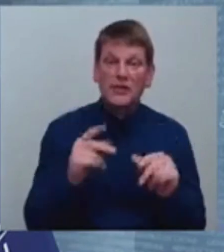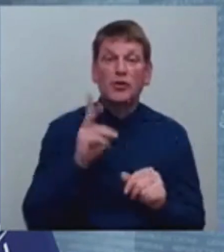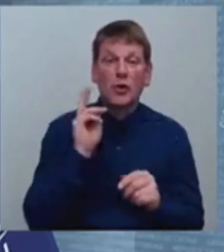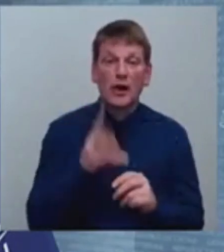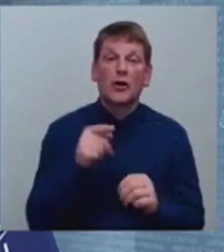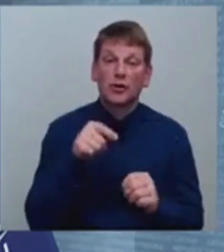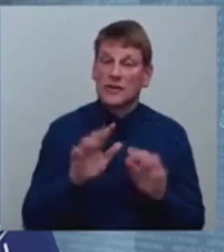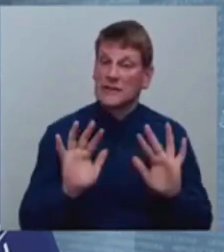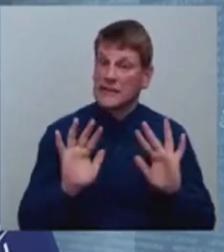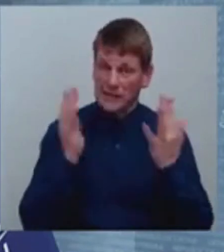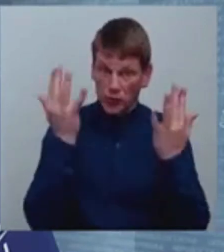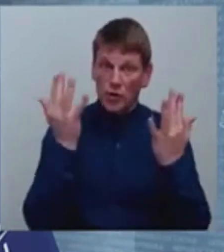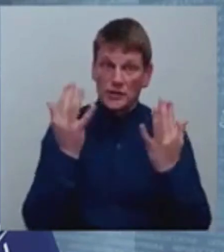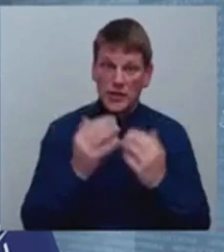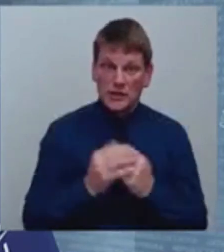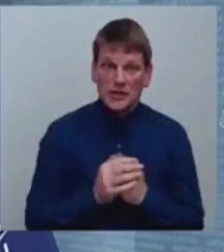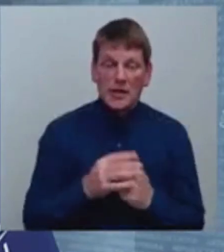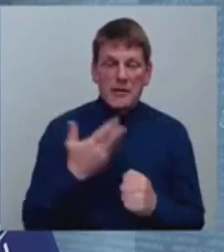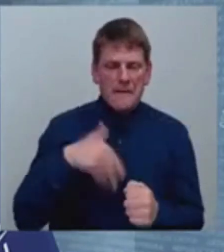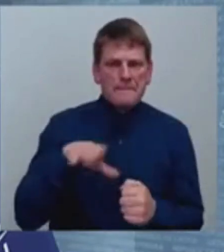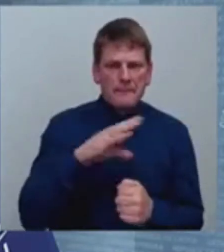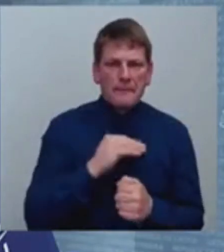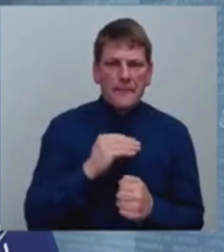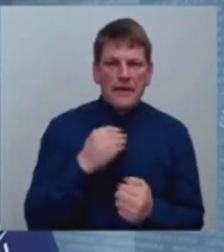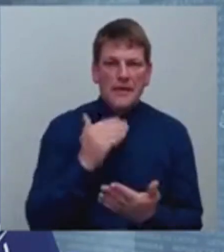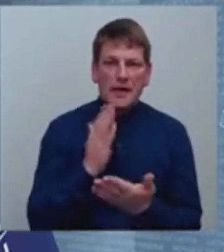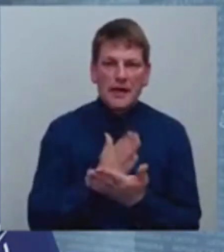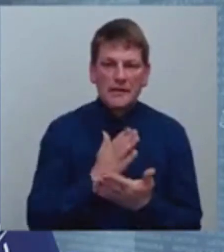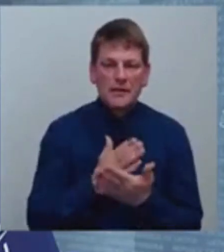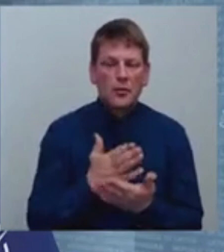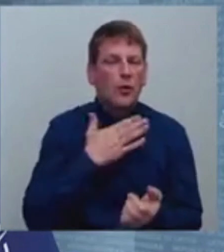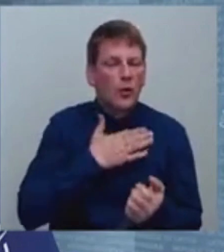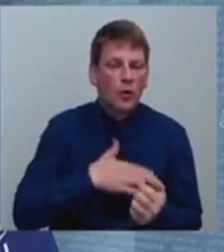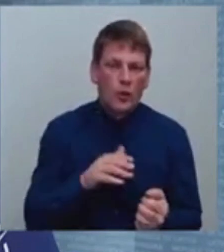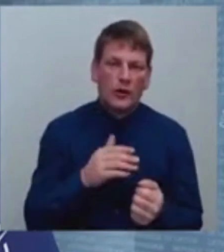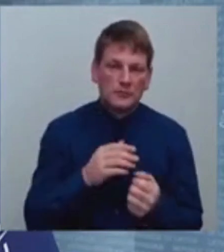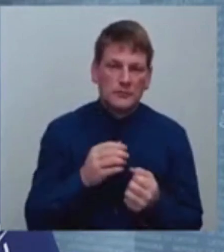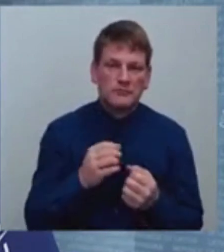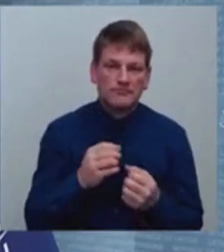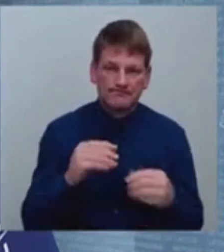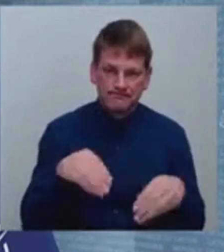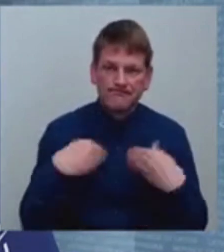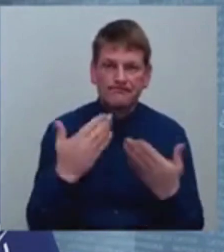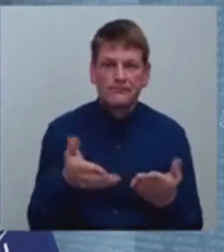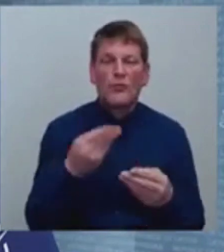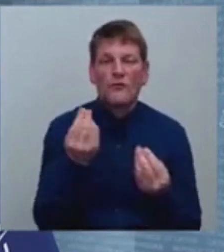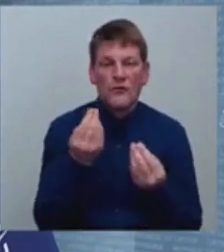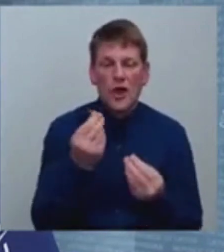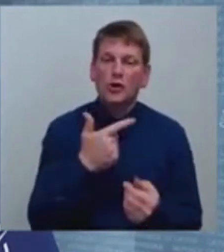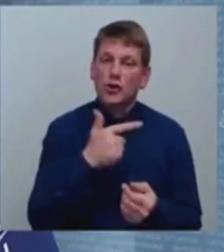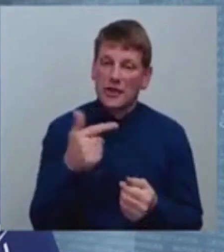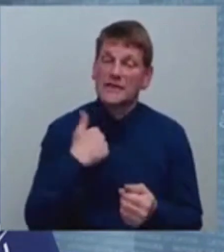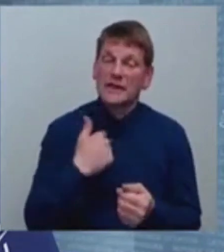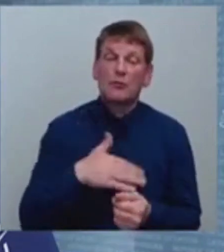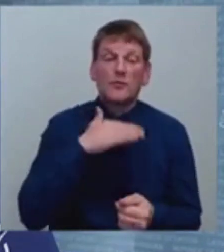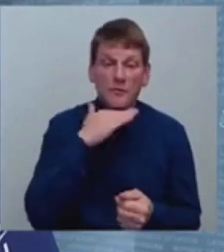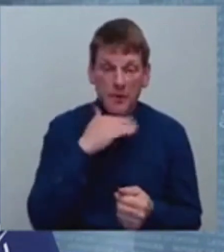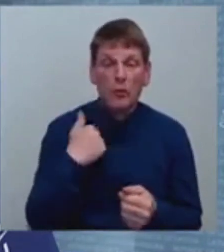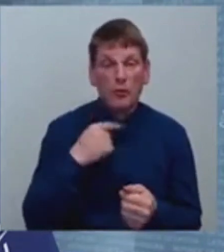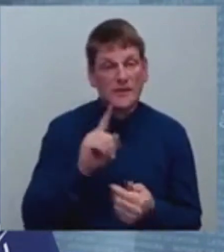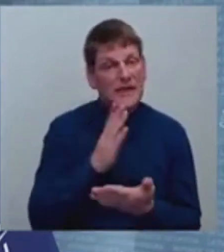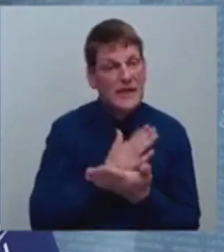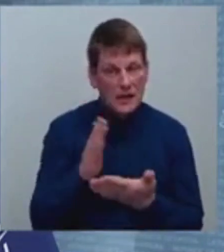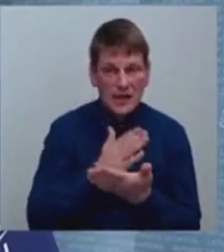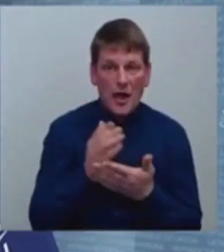izdosies, jo mēs esam ārkārtīgi dāsni un finanšu līdzekļi mums pietiek, bet mums ir jāsakā ar to